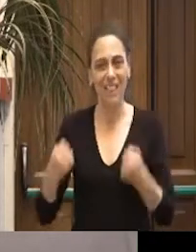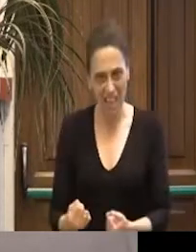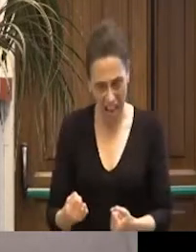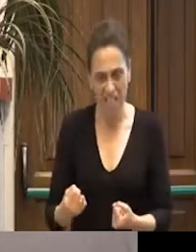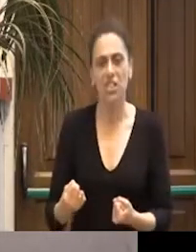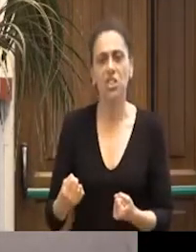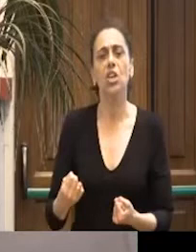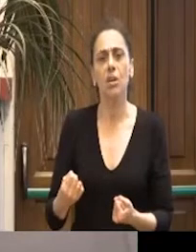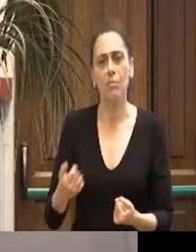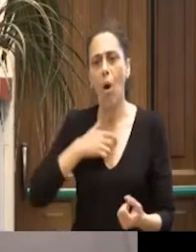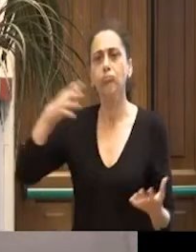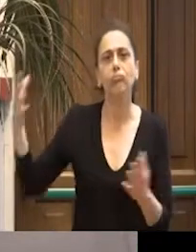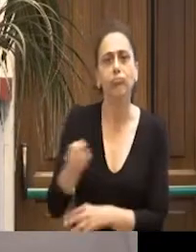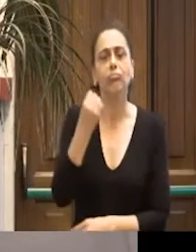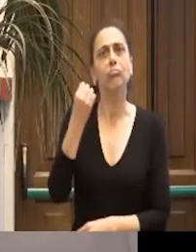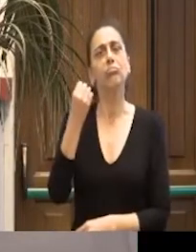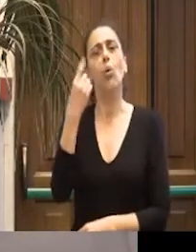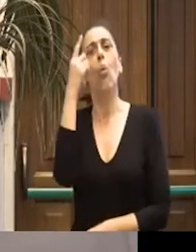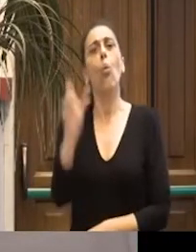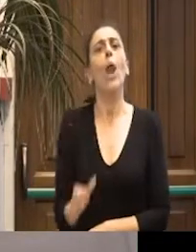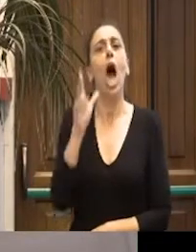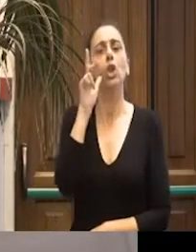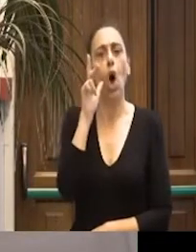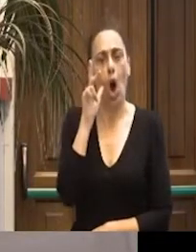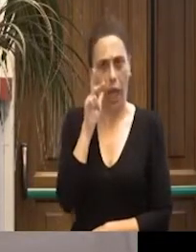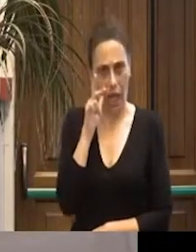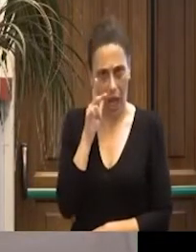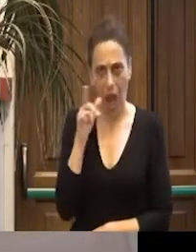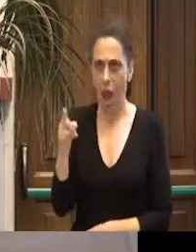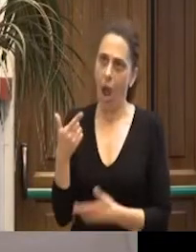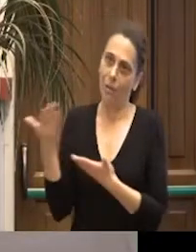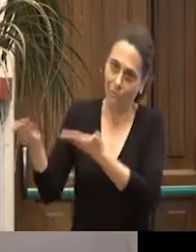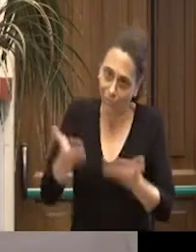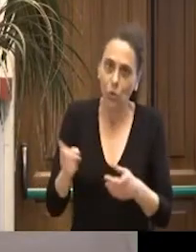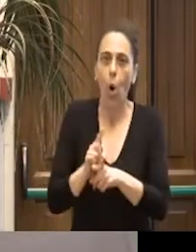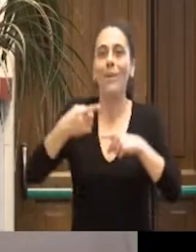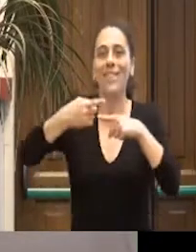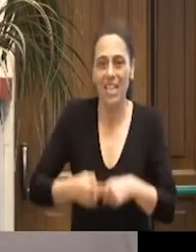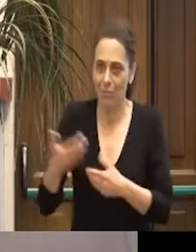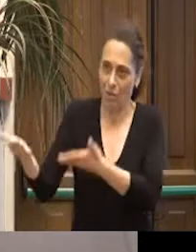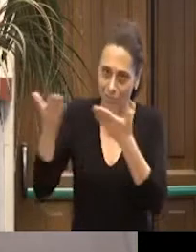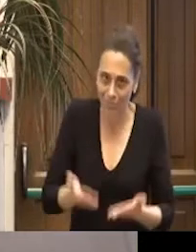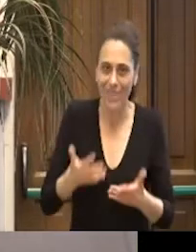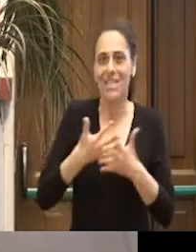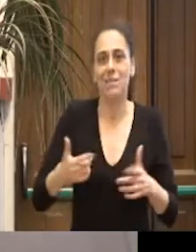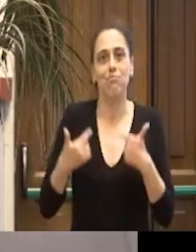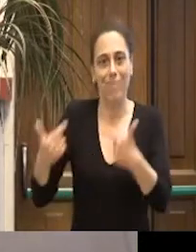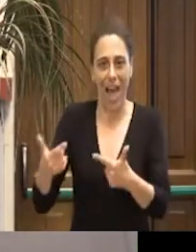recuperato una donna, dandole chiaramente testimonianza e anche spazio nelle nostre